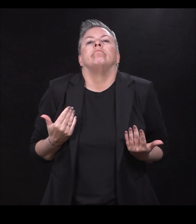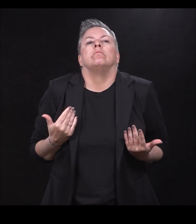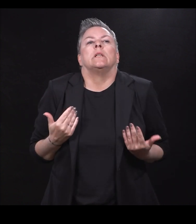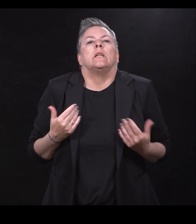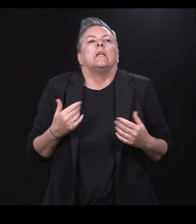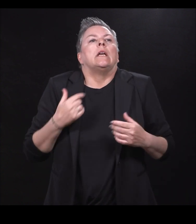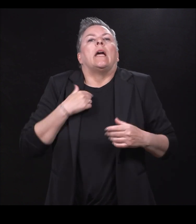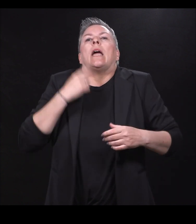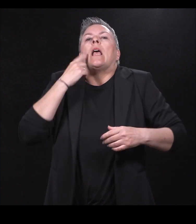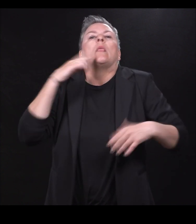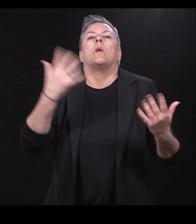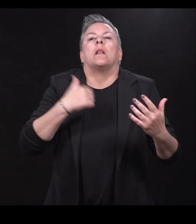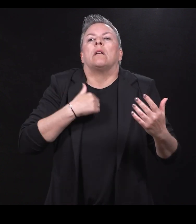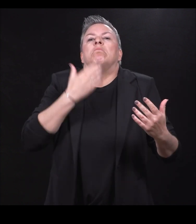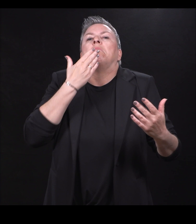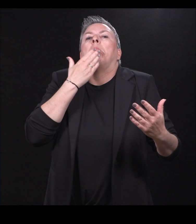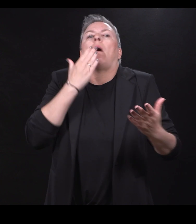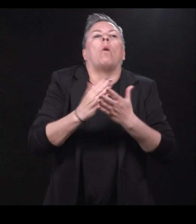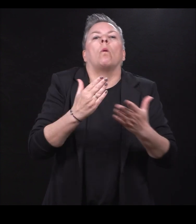at jeg var god for noe.